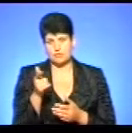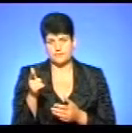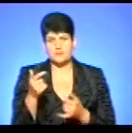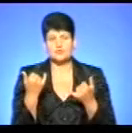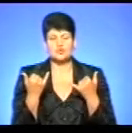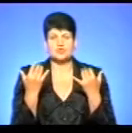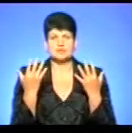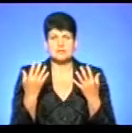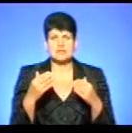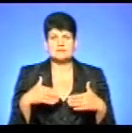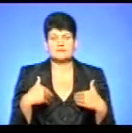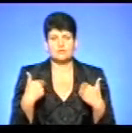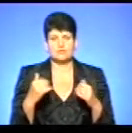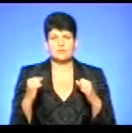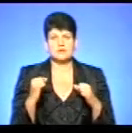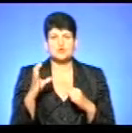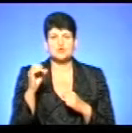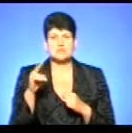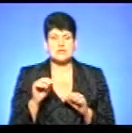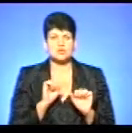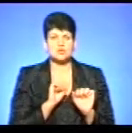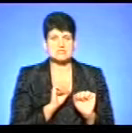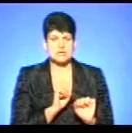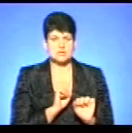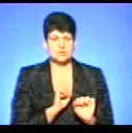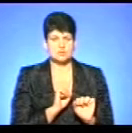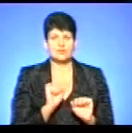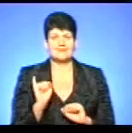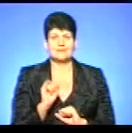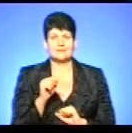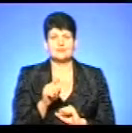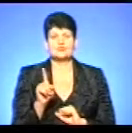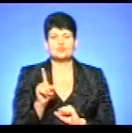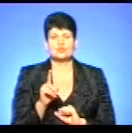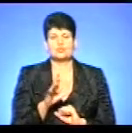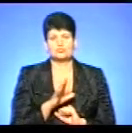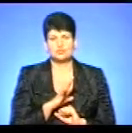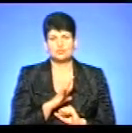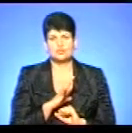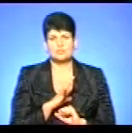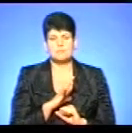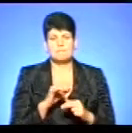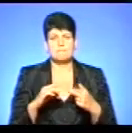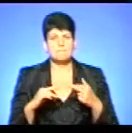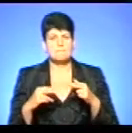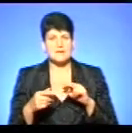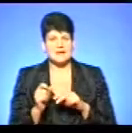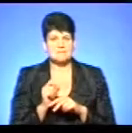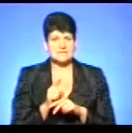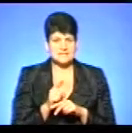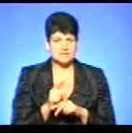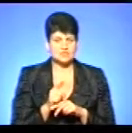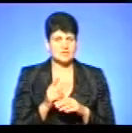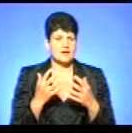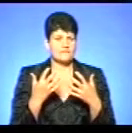сьогоднішній день звернулося до управління соціального захисту і ті, що також були перезначені автоматично, без